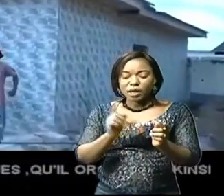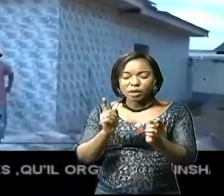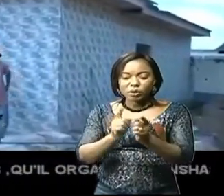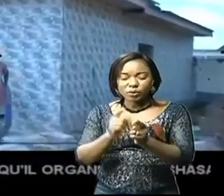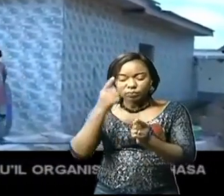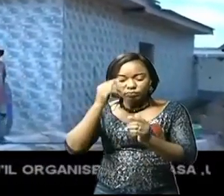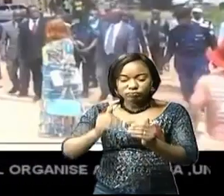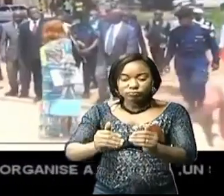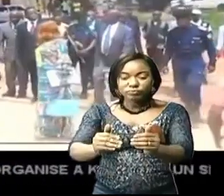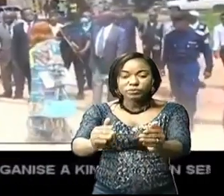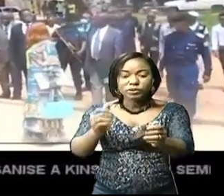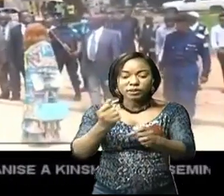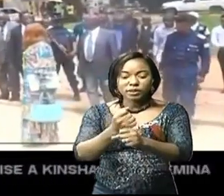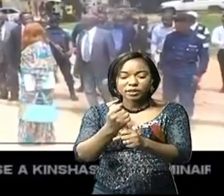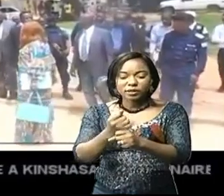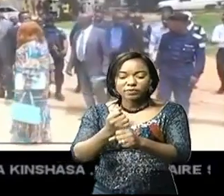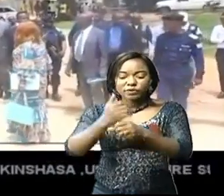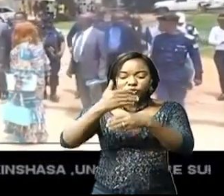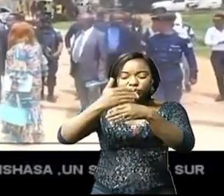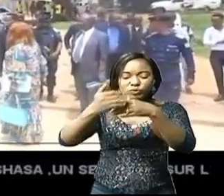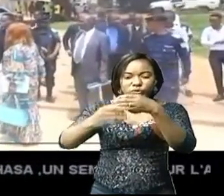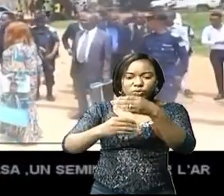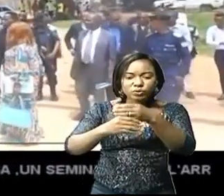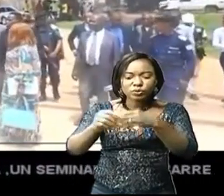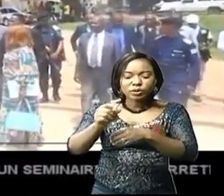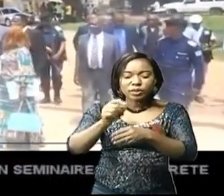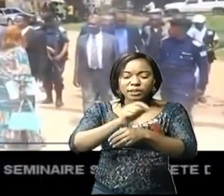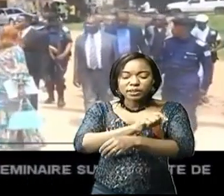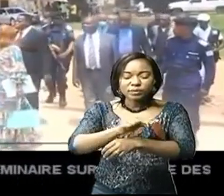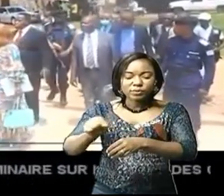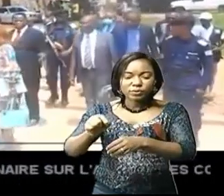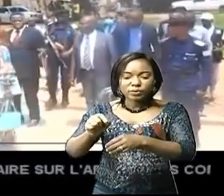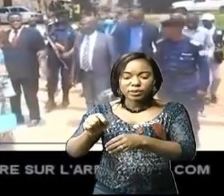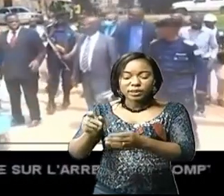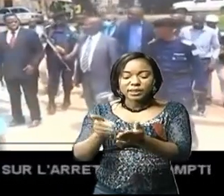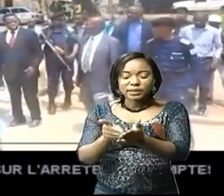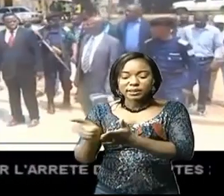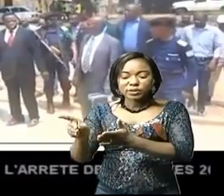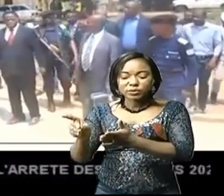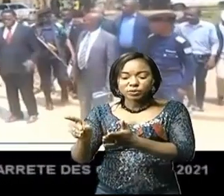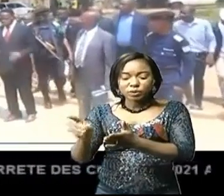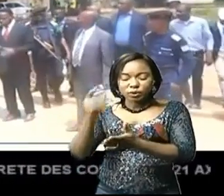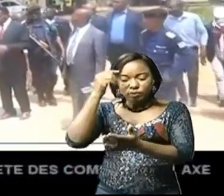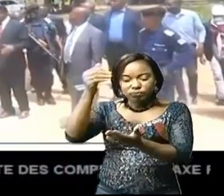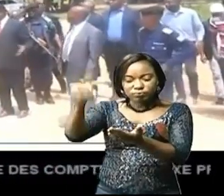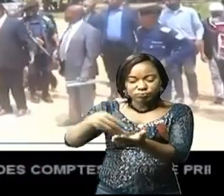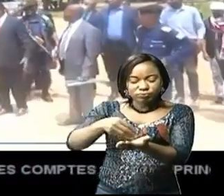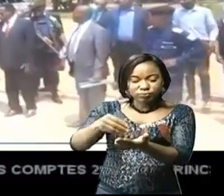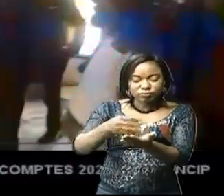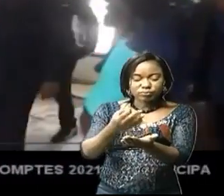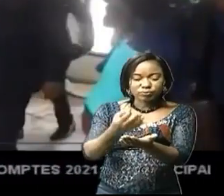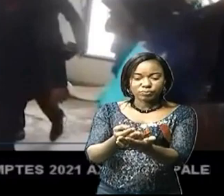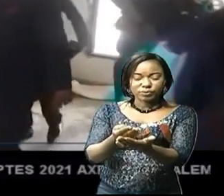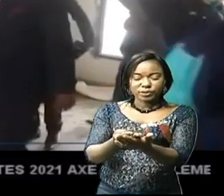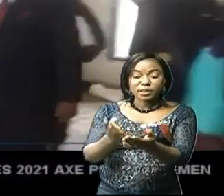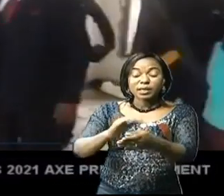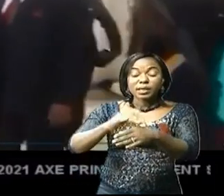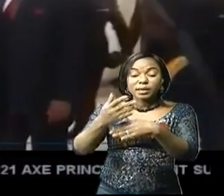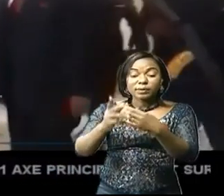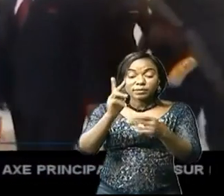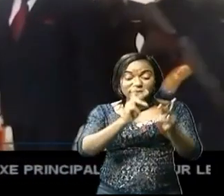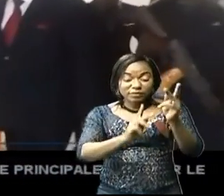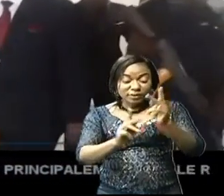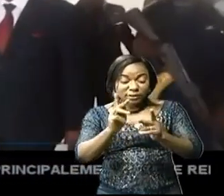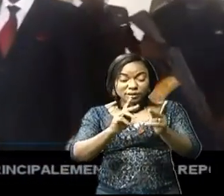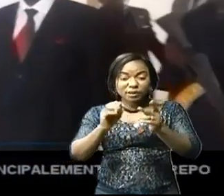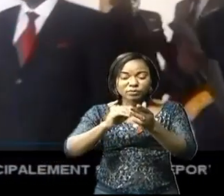de l'avancement des travaux de construction du bureau de la direction générale de recettes. Avant la visite du chantier